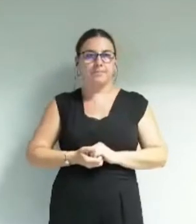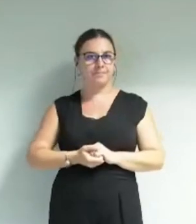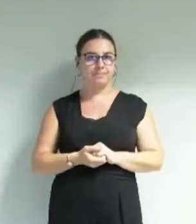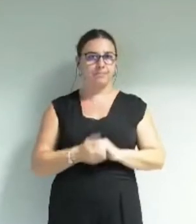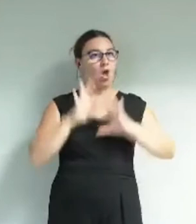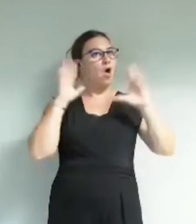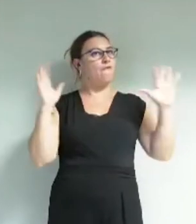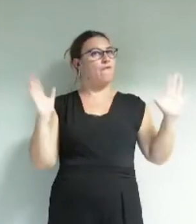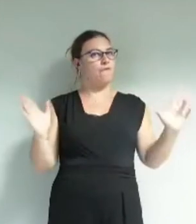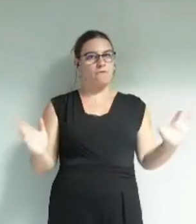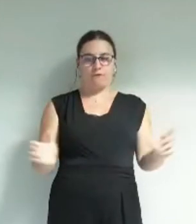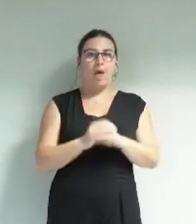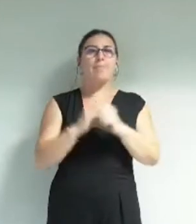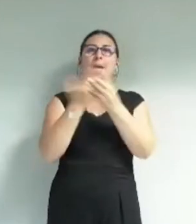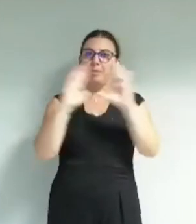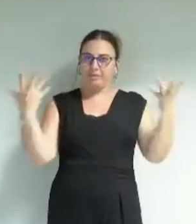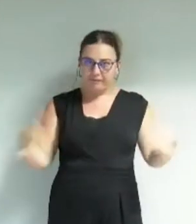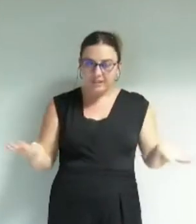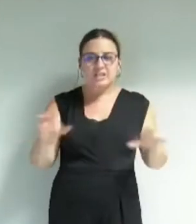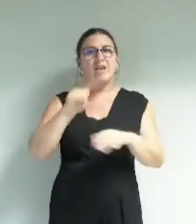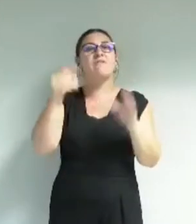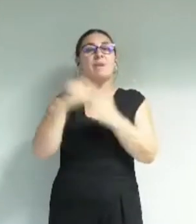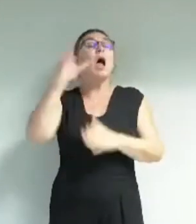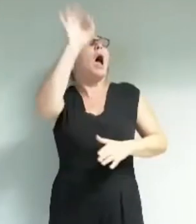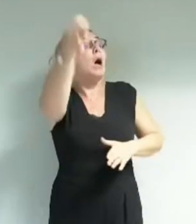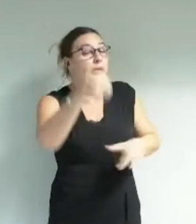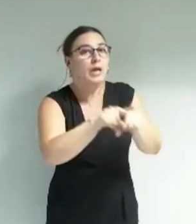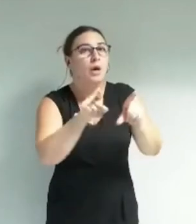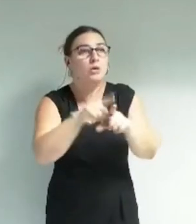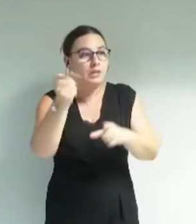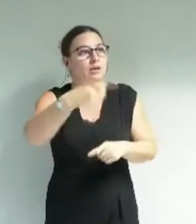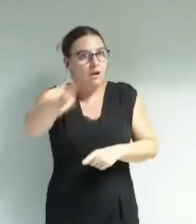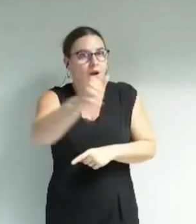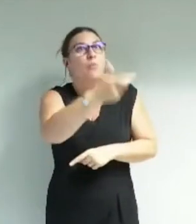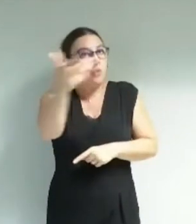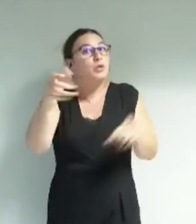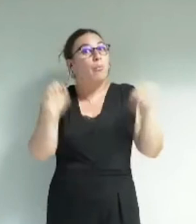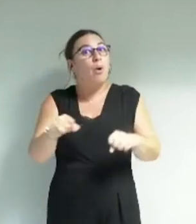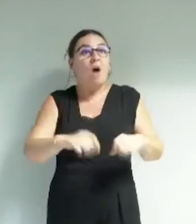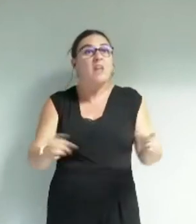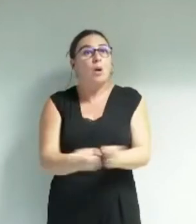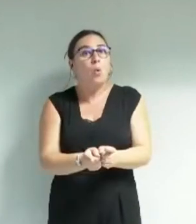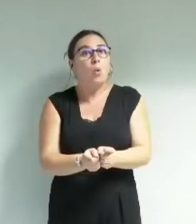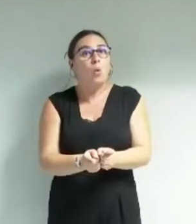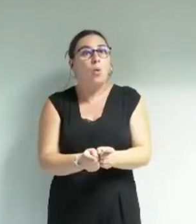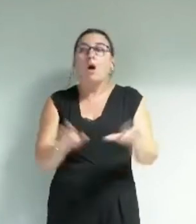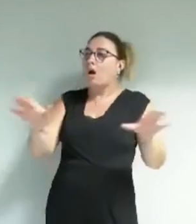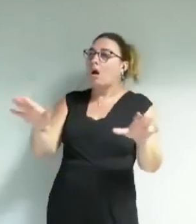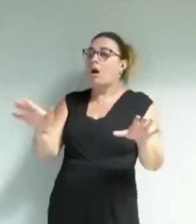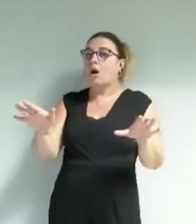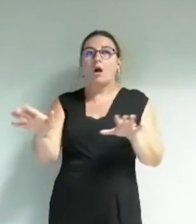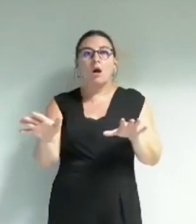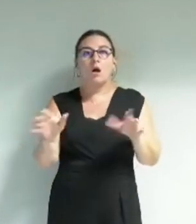voilà voilà voilà les bibliothèques je vous ai déjà dit les 20 millions d'euros ah oui et puis alors il y en a parmi vous qui trouve que c'est trop court et puis